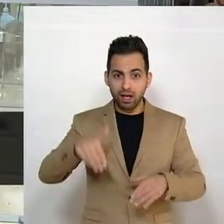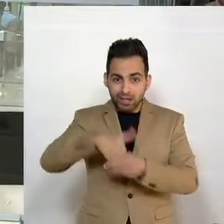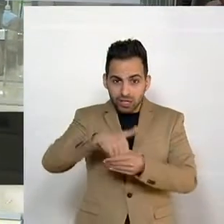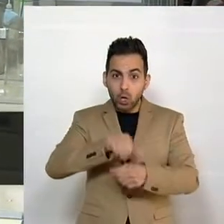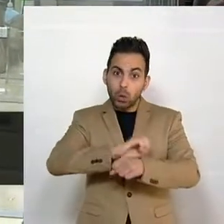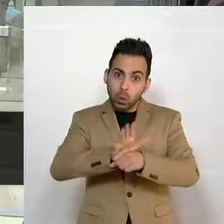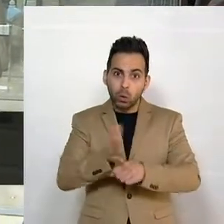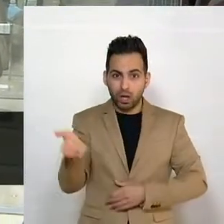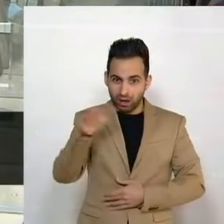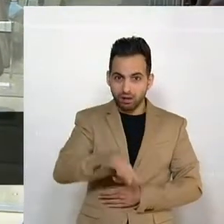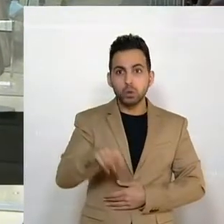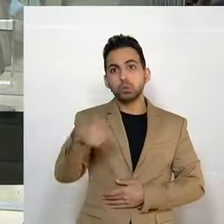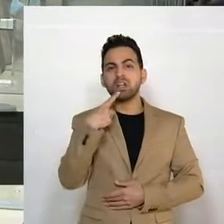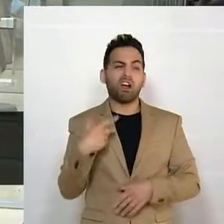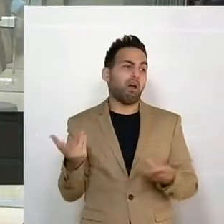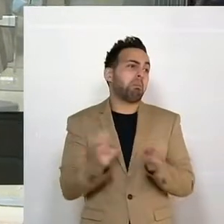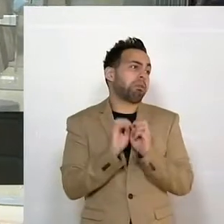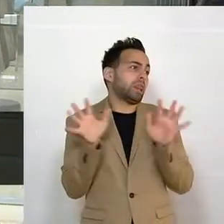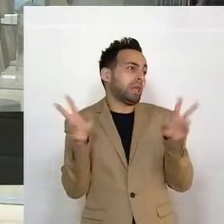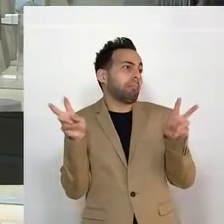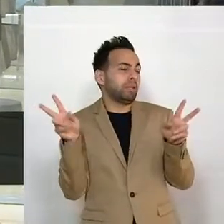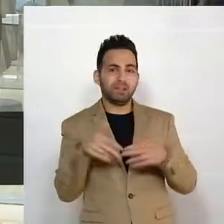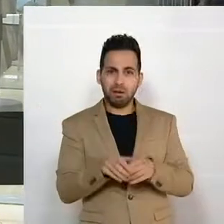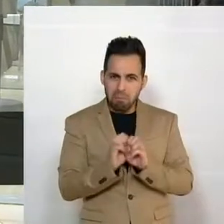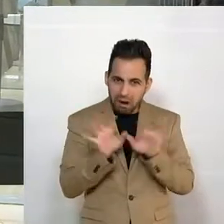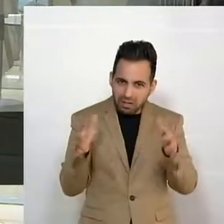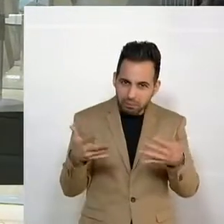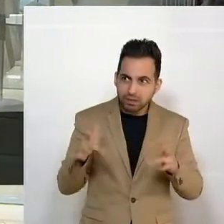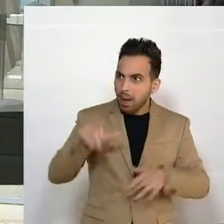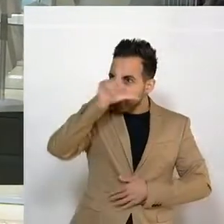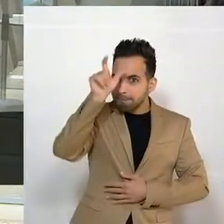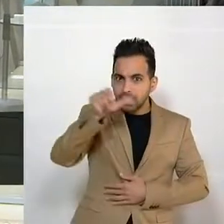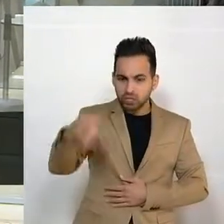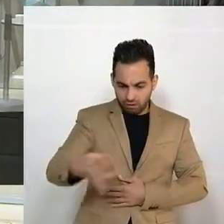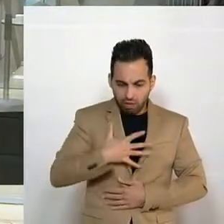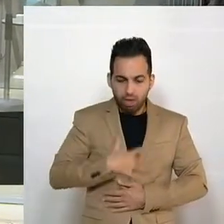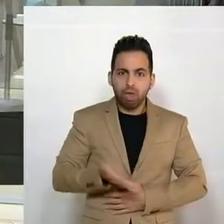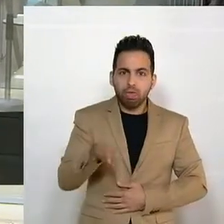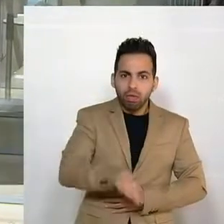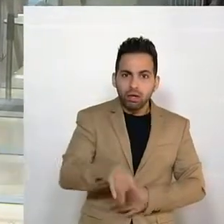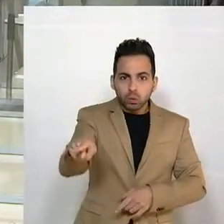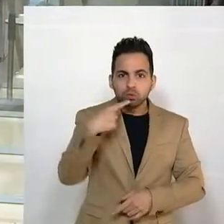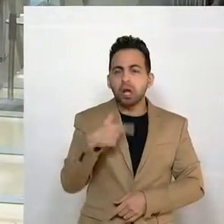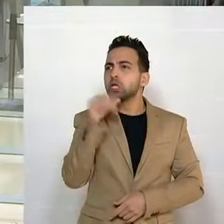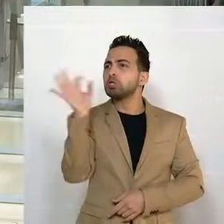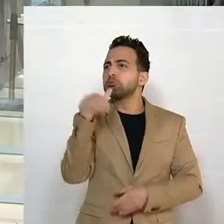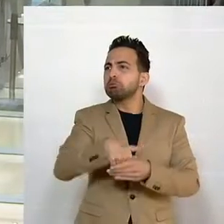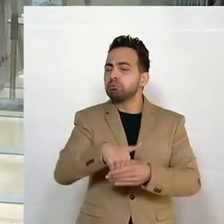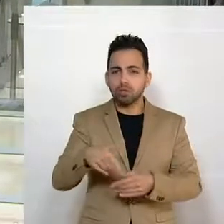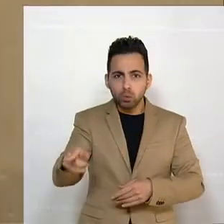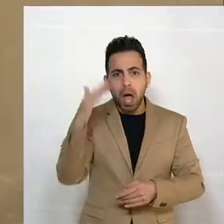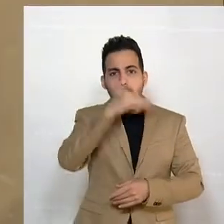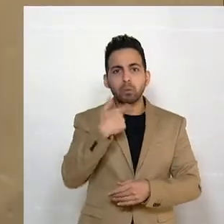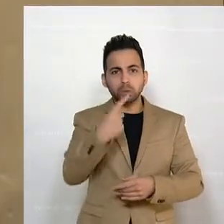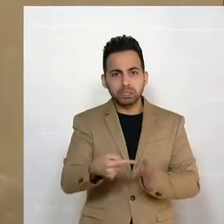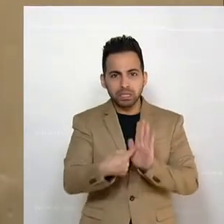sogenannten Pandemie, wie Sie es gesagt hatten, an einer Krankheit, an einer Krankheit, die Sie permanent verharmlosen. Und derzeit